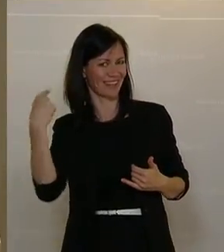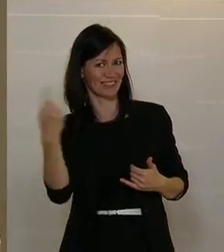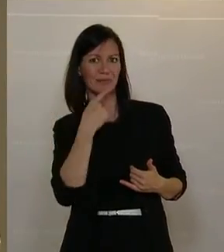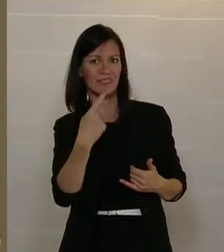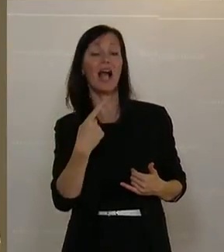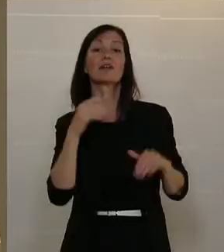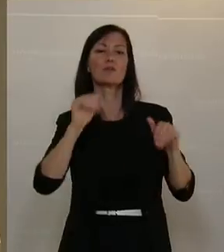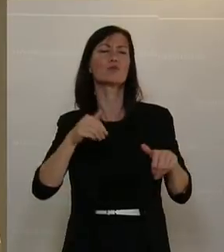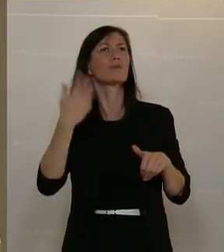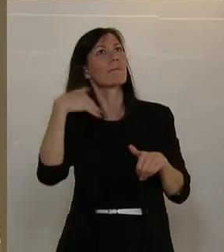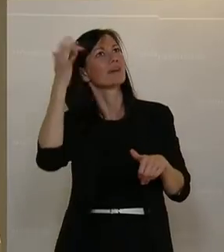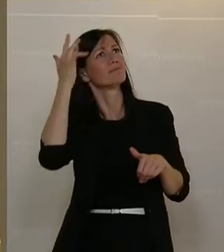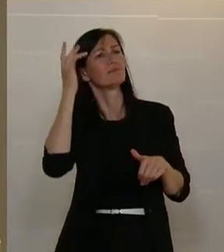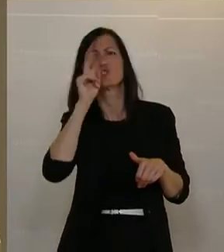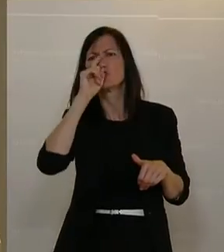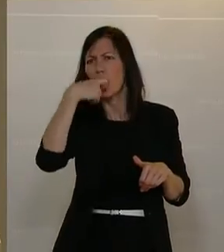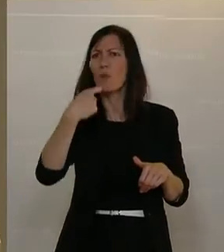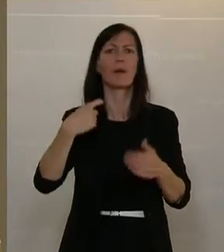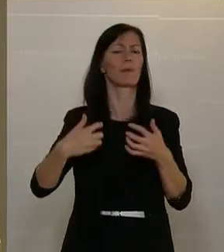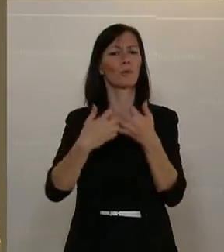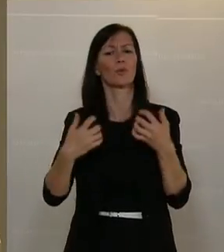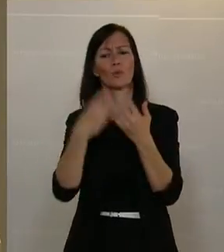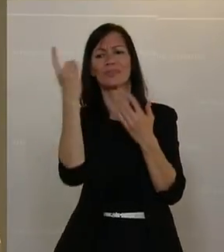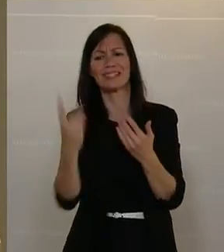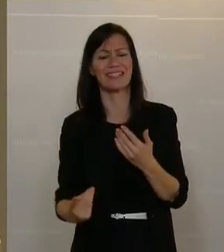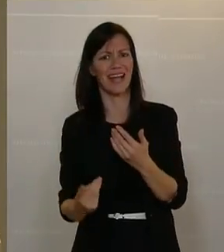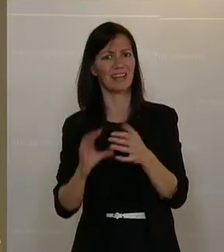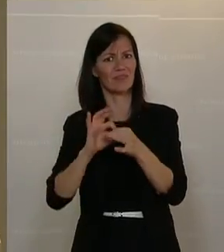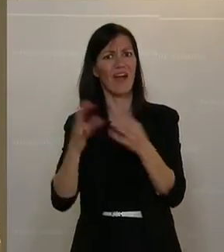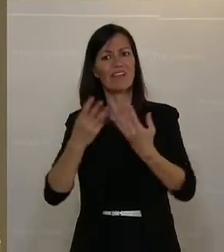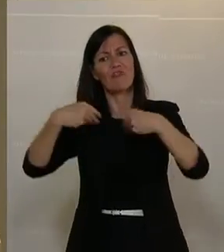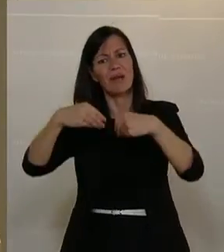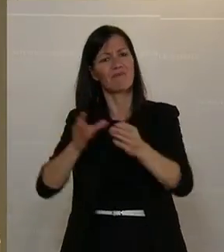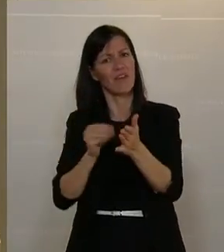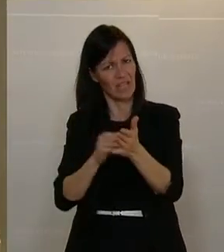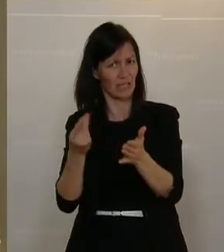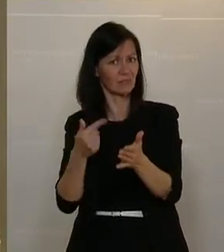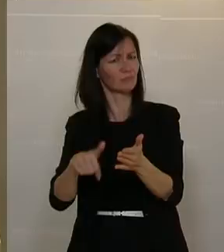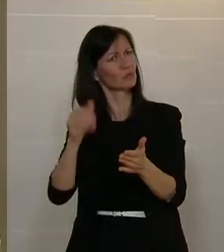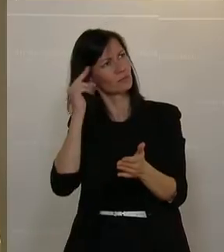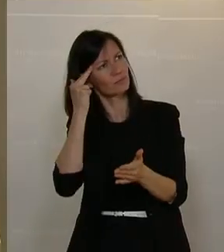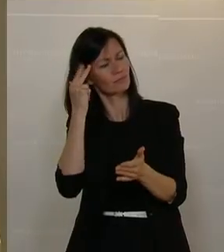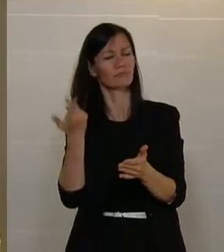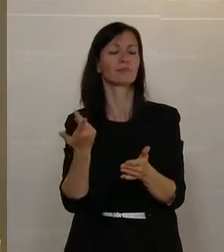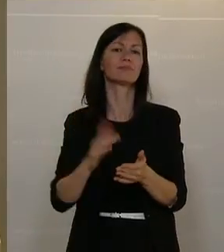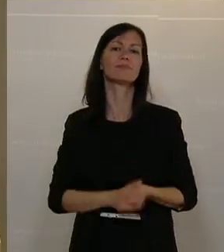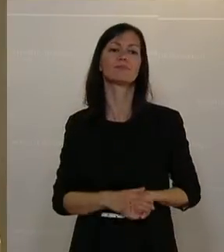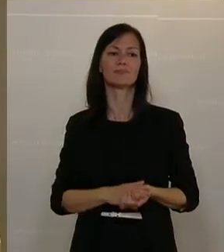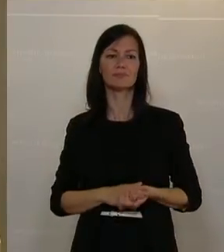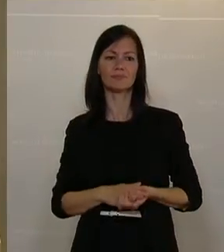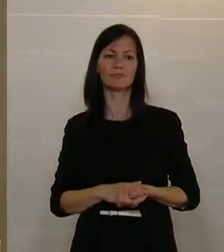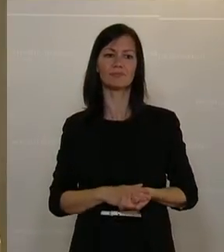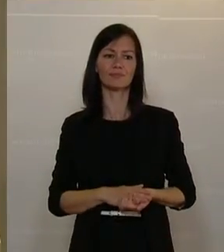intelligenteres, effizienteres Design und Stoffverwertung. Und der dritte Punkt, und ich betone es, weil es auch hier